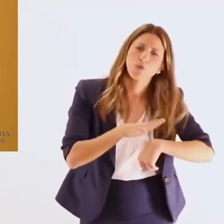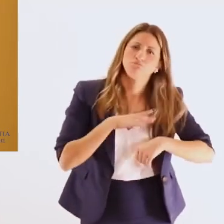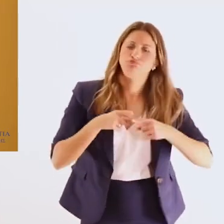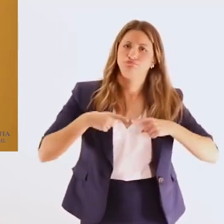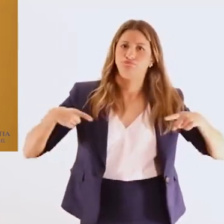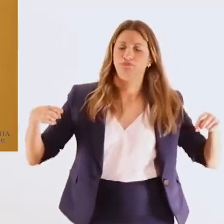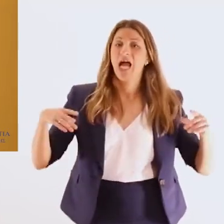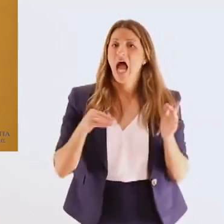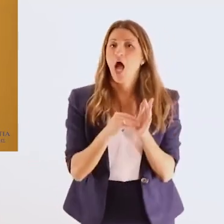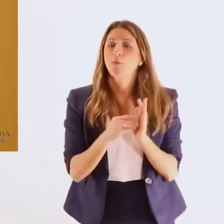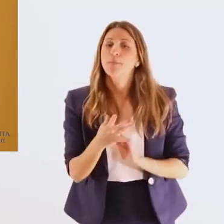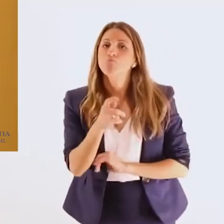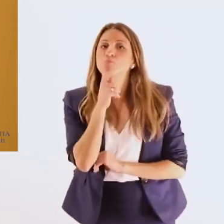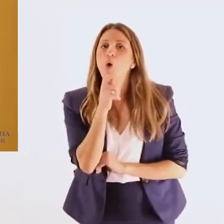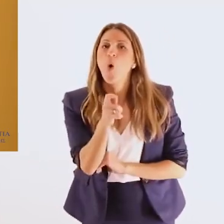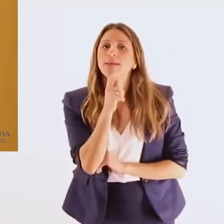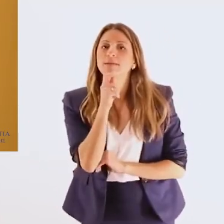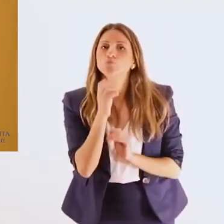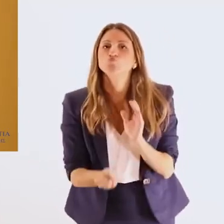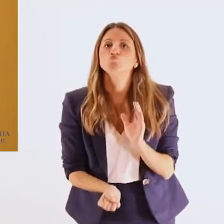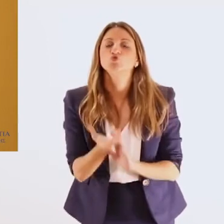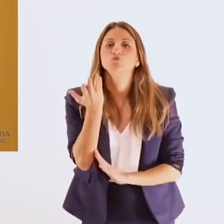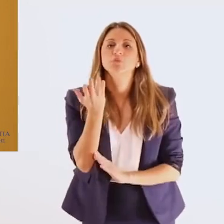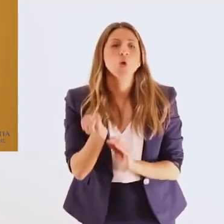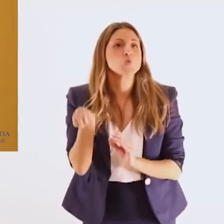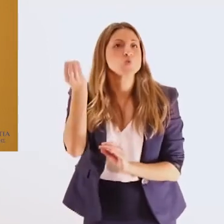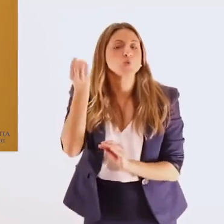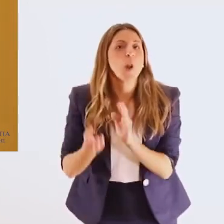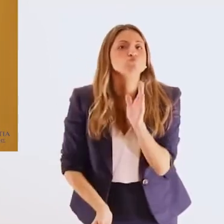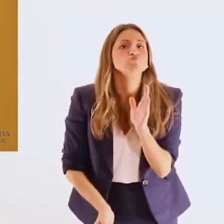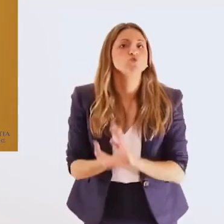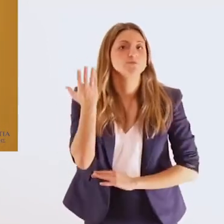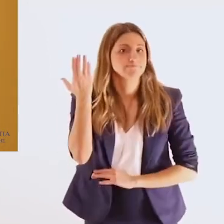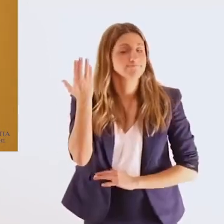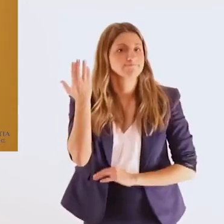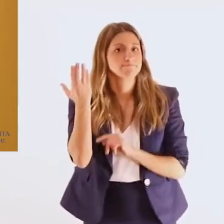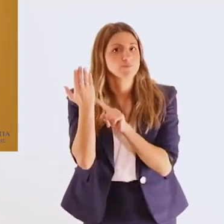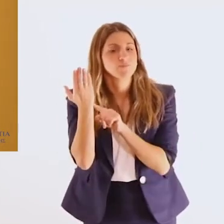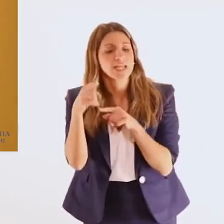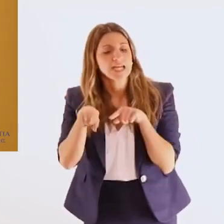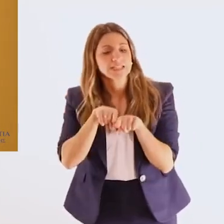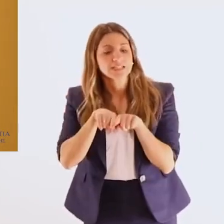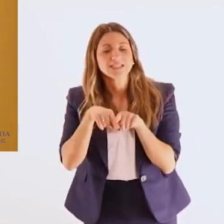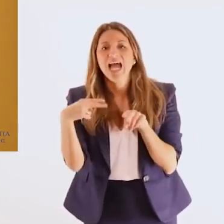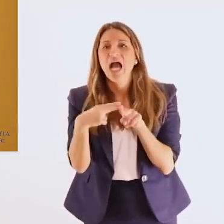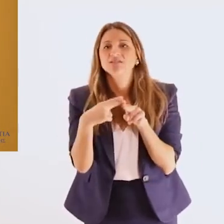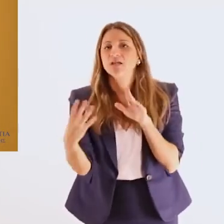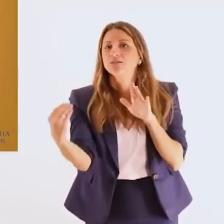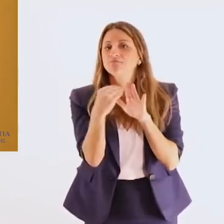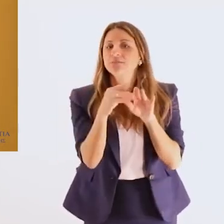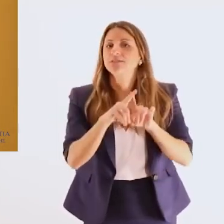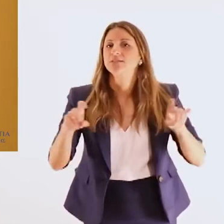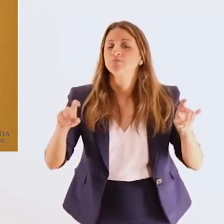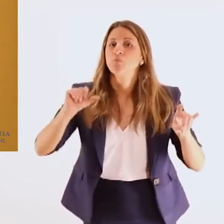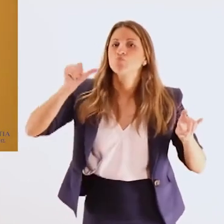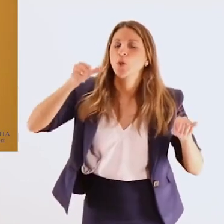κουλτούρας δηλαδή της οποίας η βασική φιλοσοφία θα στηρίζεται στις παρακάτω αξίες πρώτον στην αποδοχή του